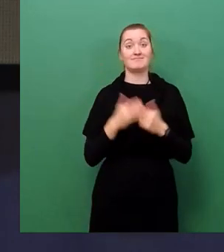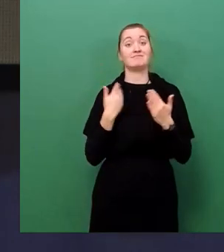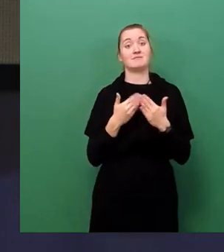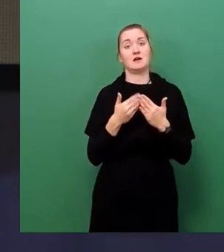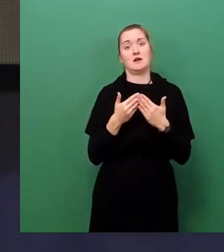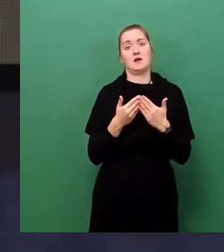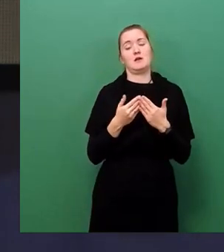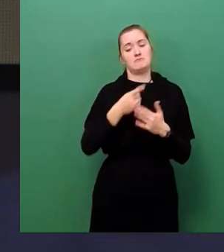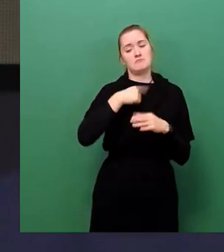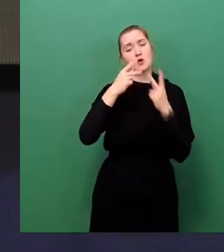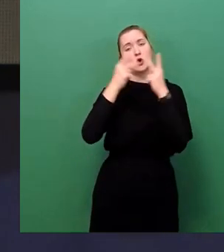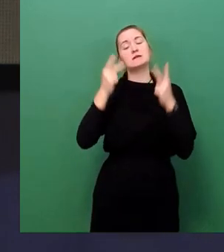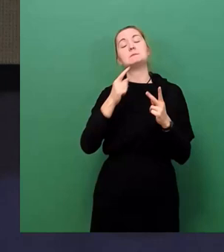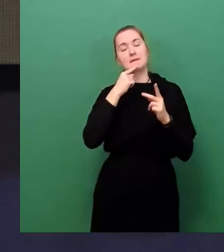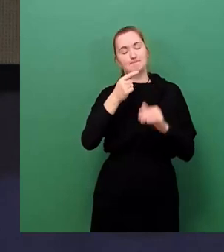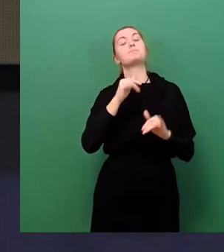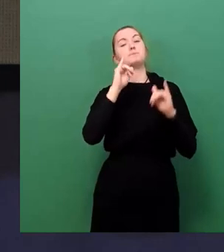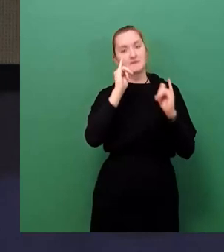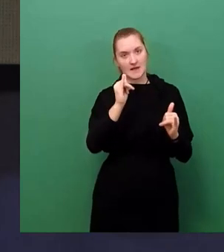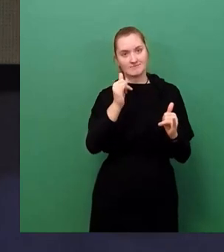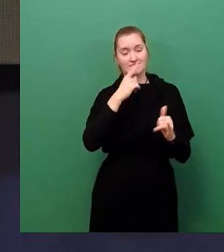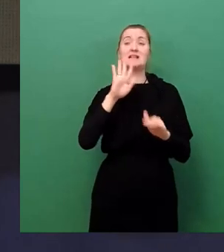Konzept und bedanken uns ausdrücklich dafür.